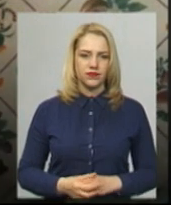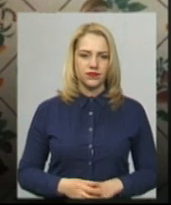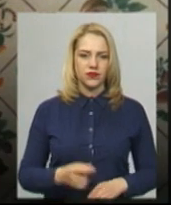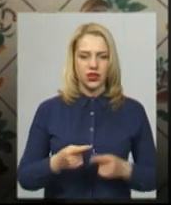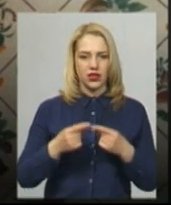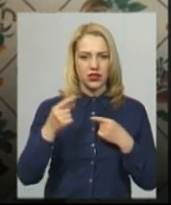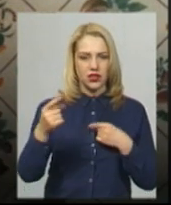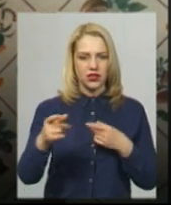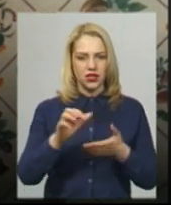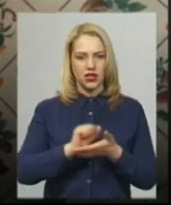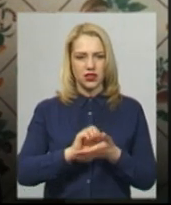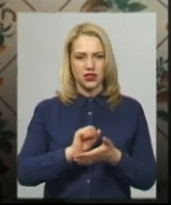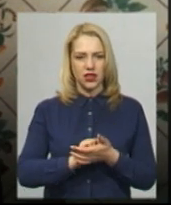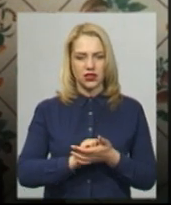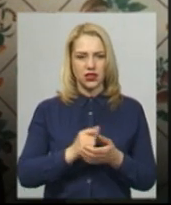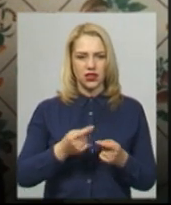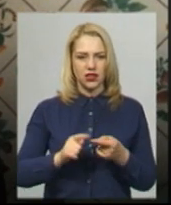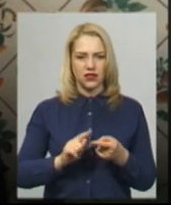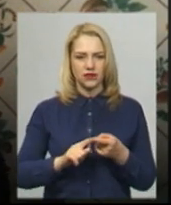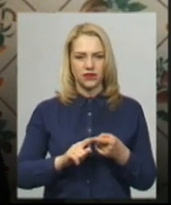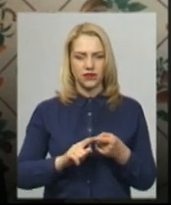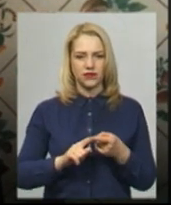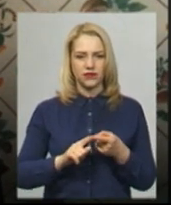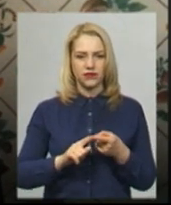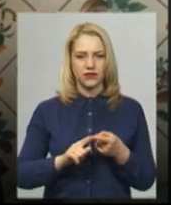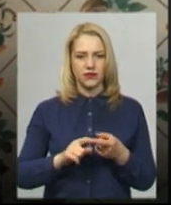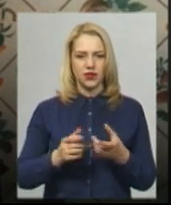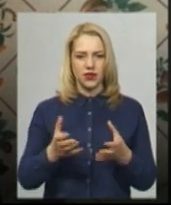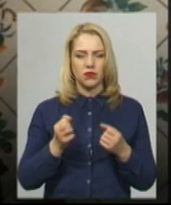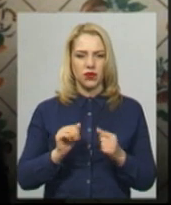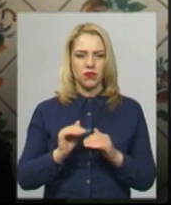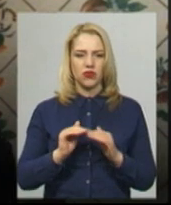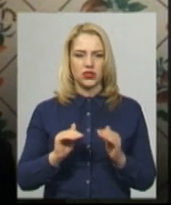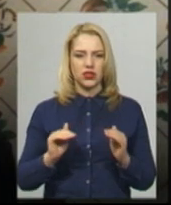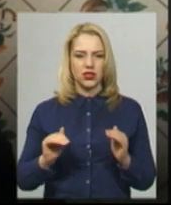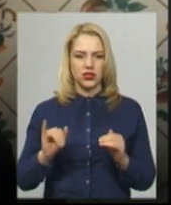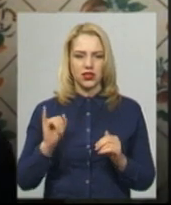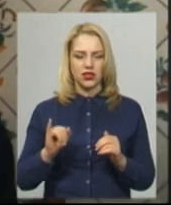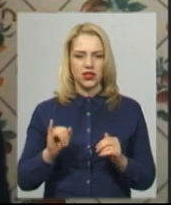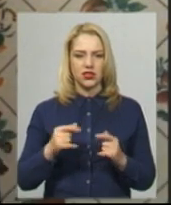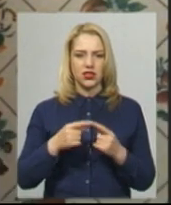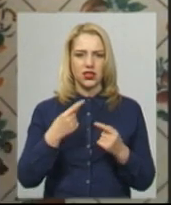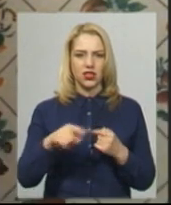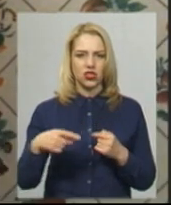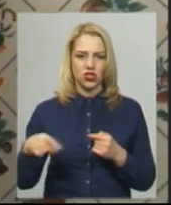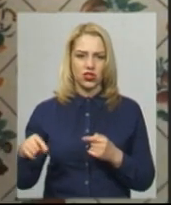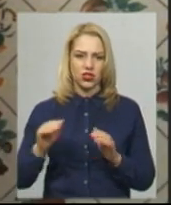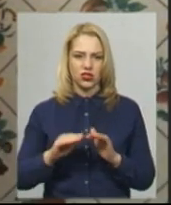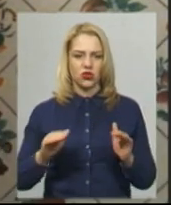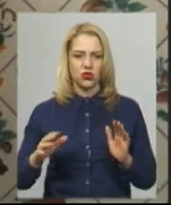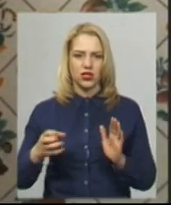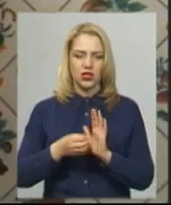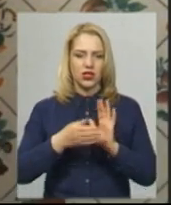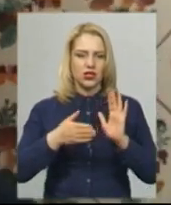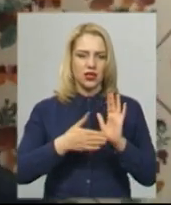заняттях не тільки від садочка діти приймають участь, й діти з інших садків записуються до нас